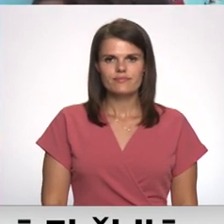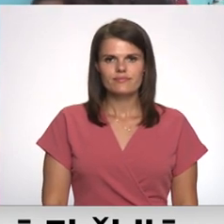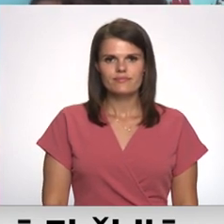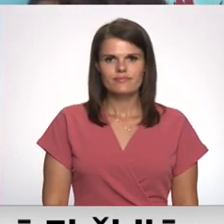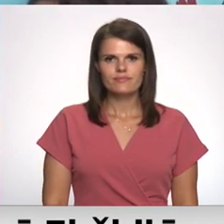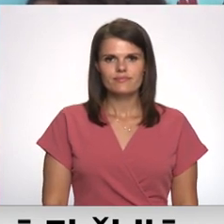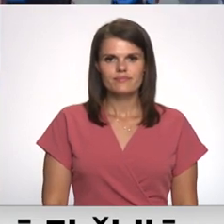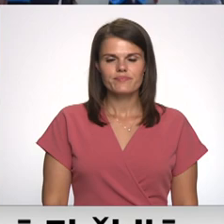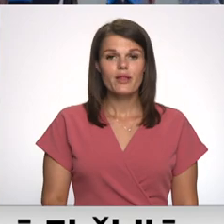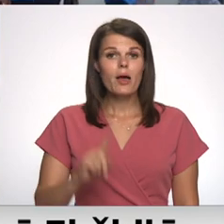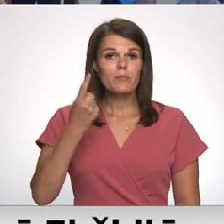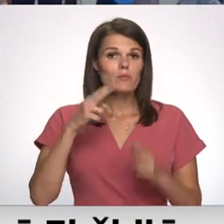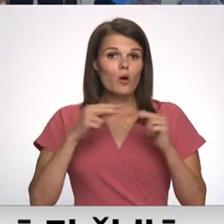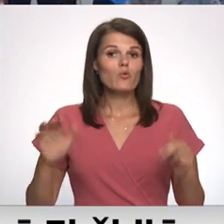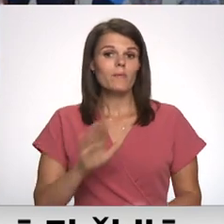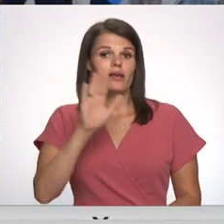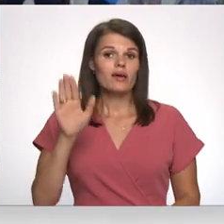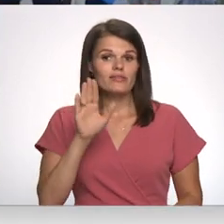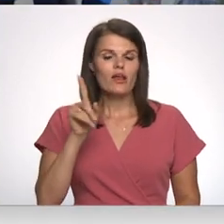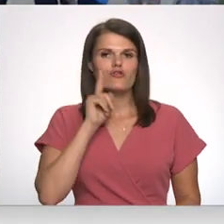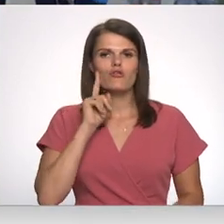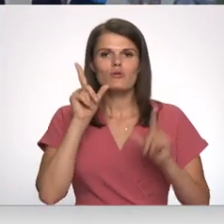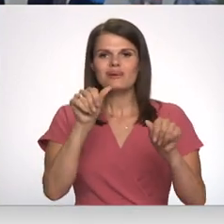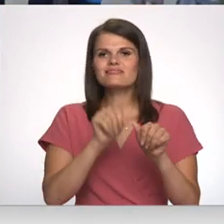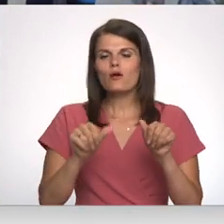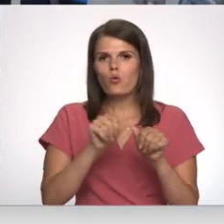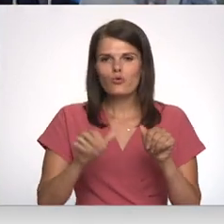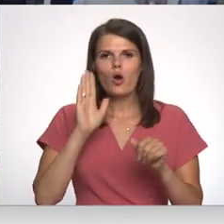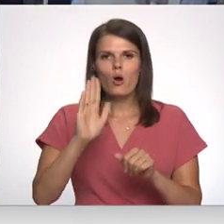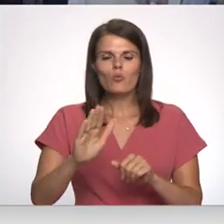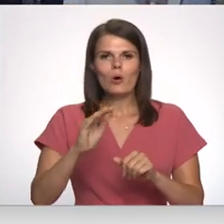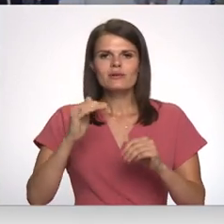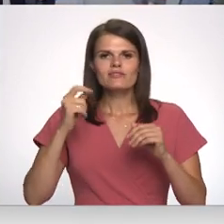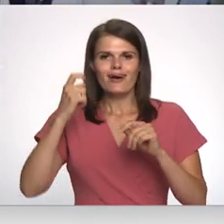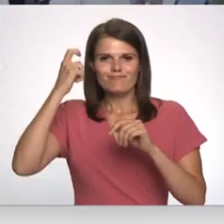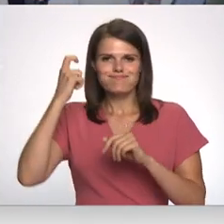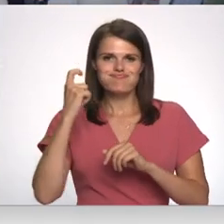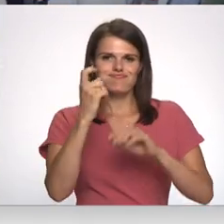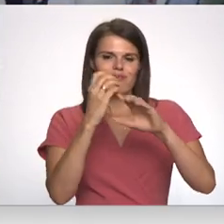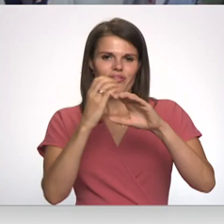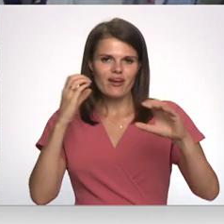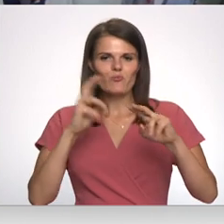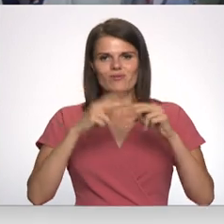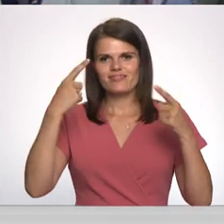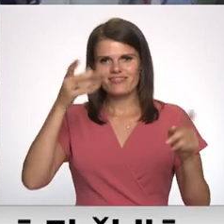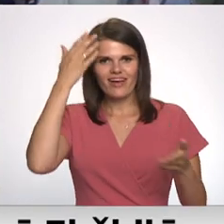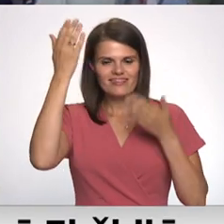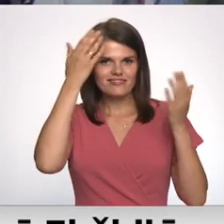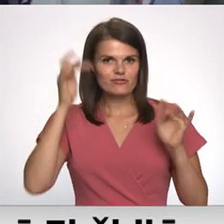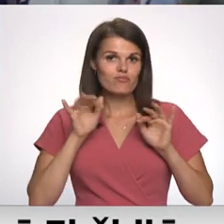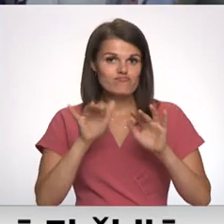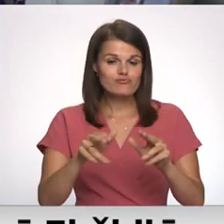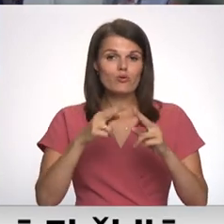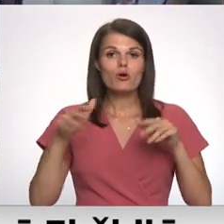Pirmajā nomenes dienā jaunieši dosies uz Siguldu, kur brauks ar gaisa tramvaju un veiks arī citas izklēdējošas aktivitātes. Kā norāda